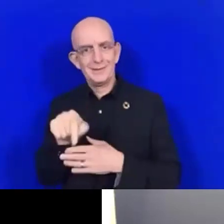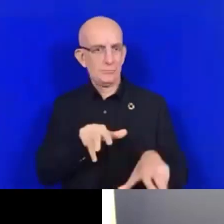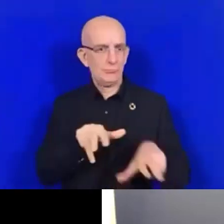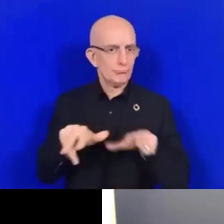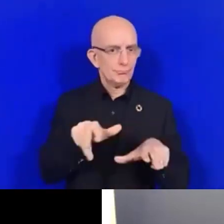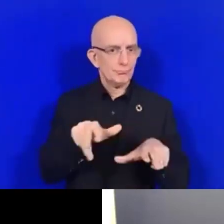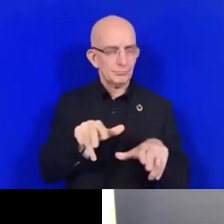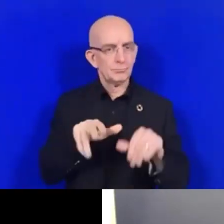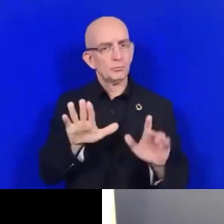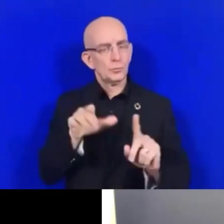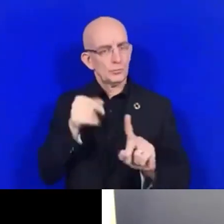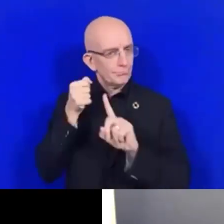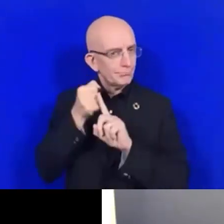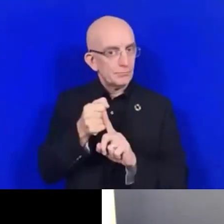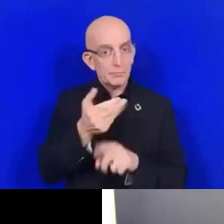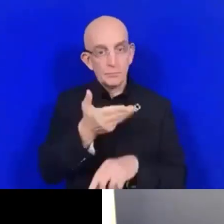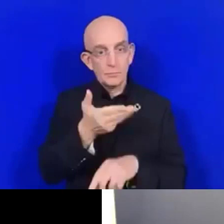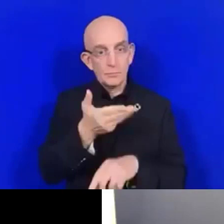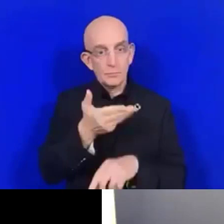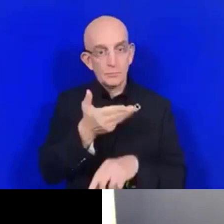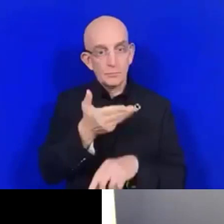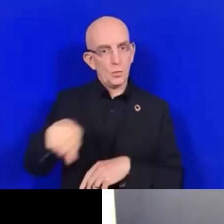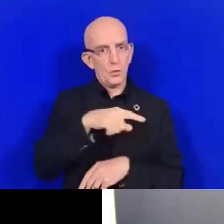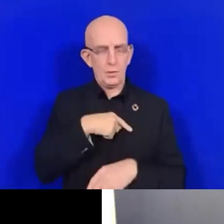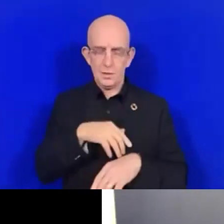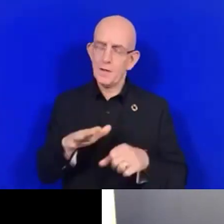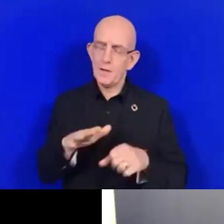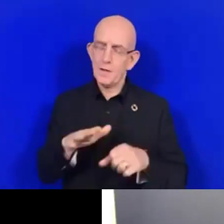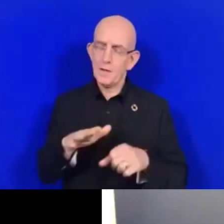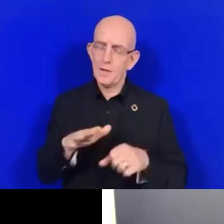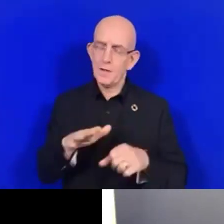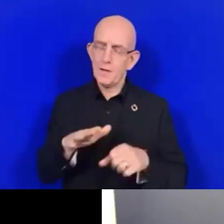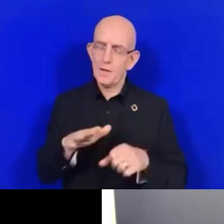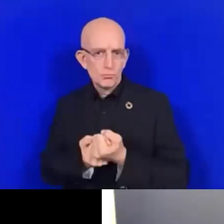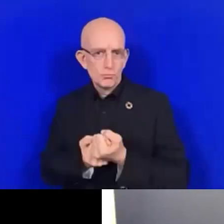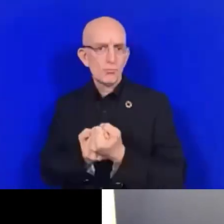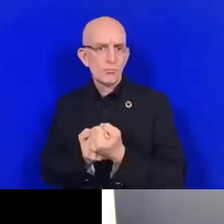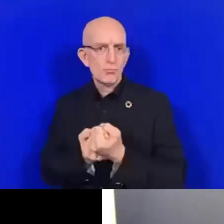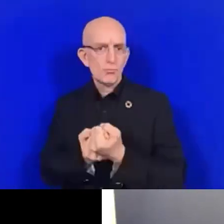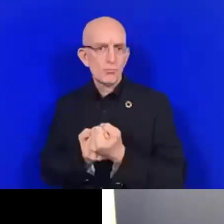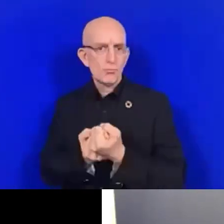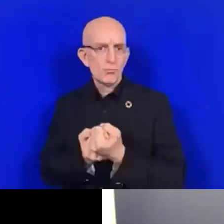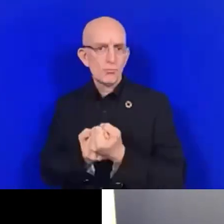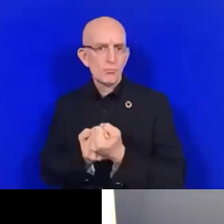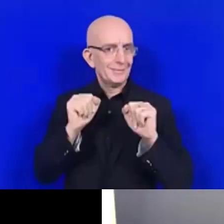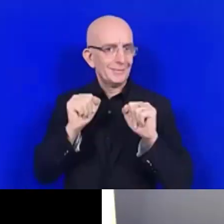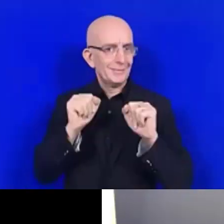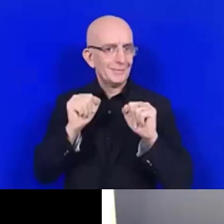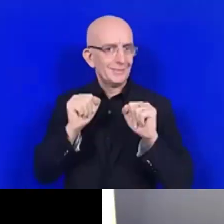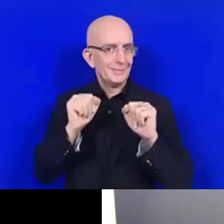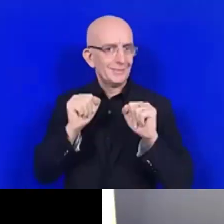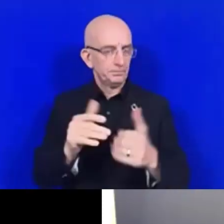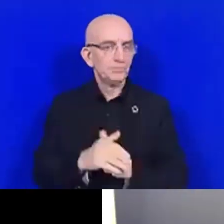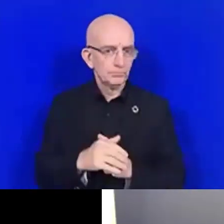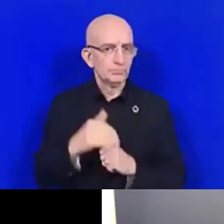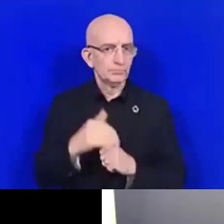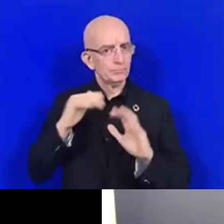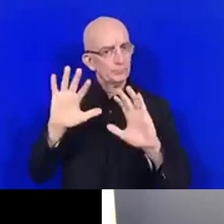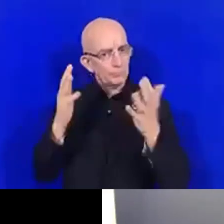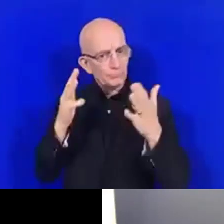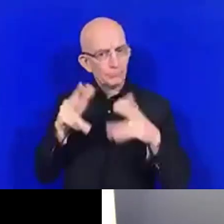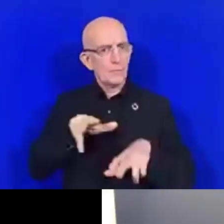avez notre soutien total dans votre initiative et je souhaite féliciter les organisateurs de cette formation.